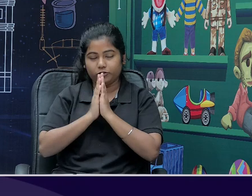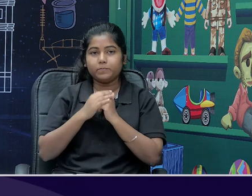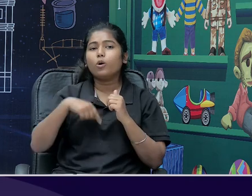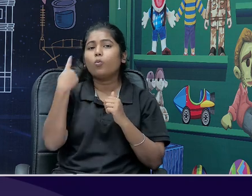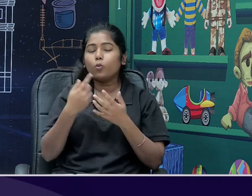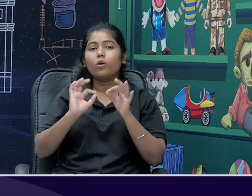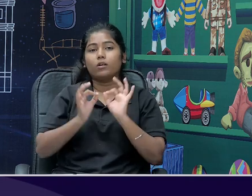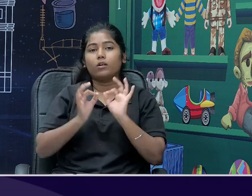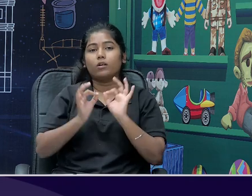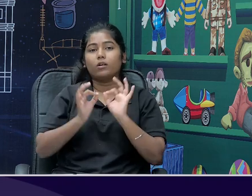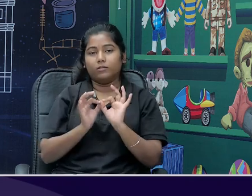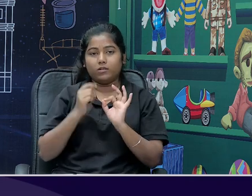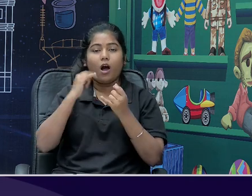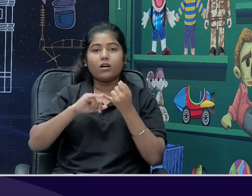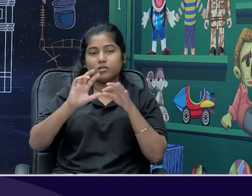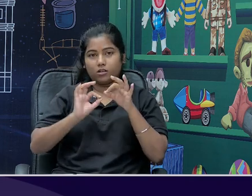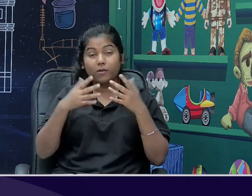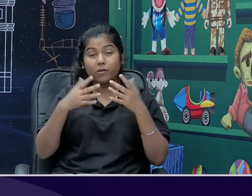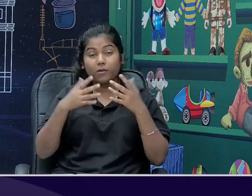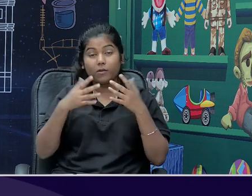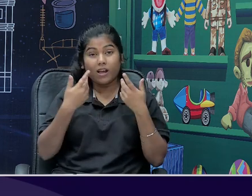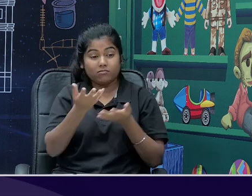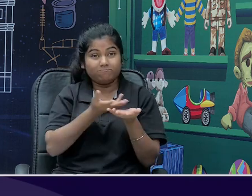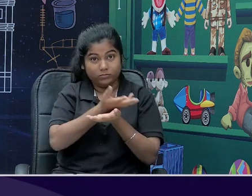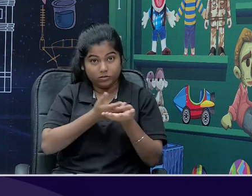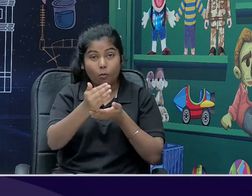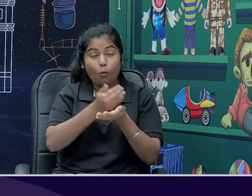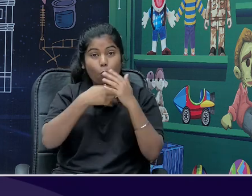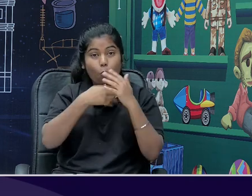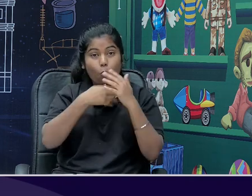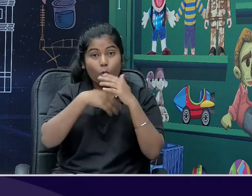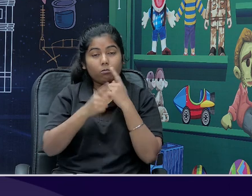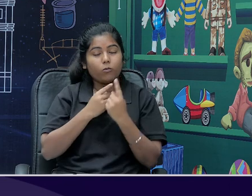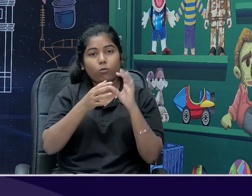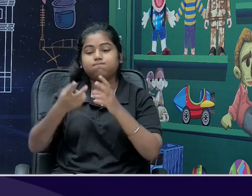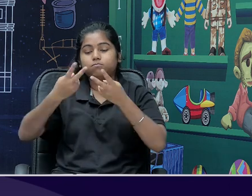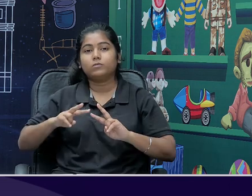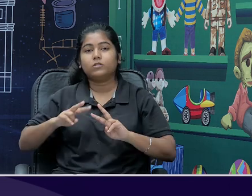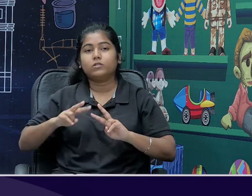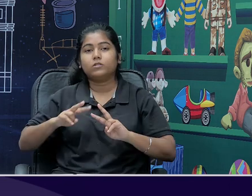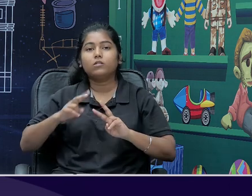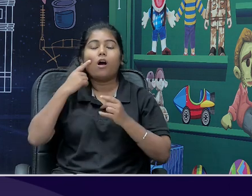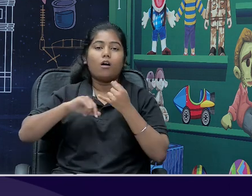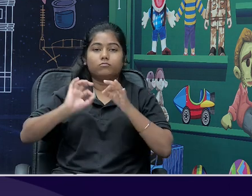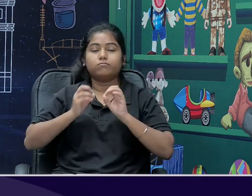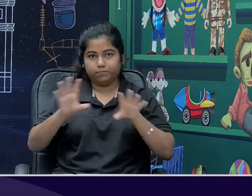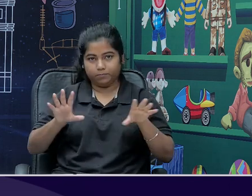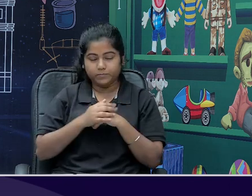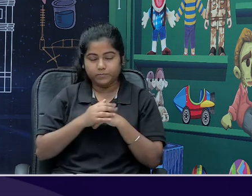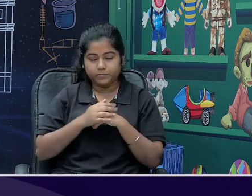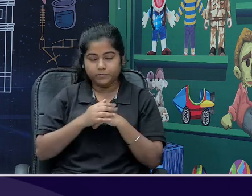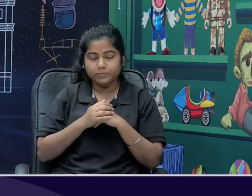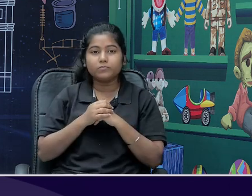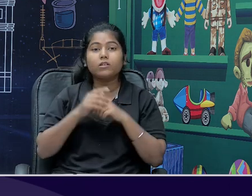इंतरप्रिटर है और हम आज जो भी बात करेंगे उसे ये sign language में interpret करेंगे पूरे चैप्टर को पूरे लेसन को जो भी